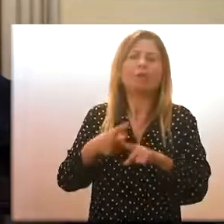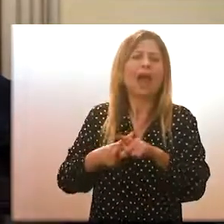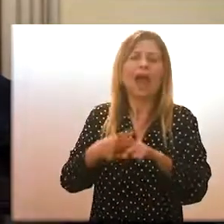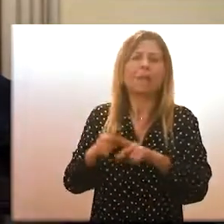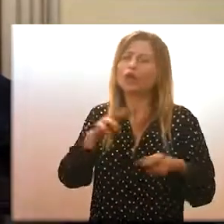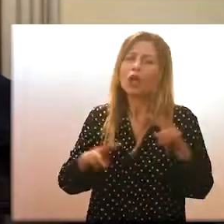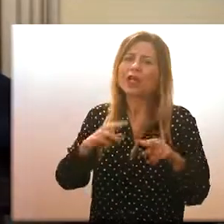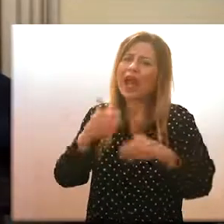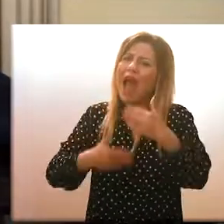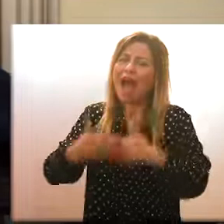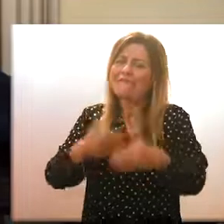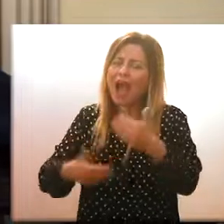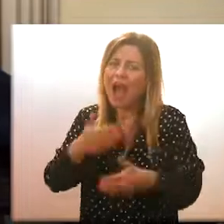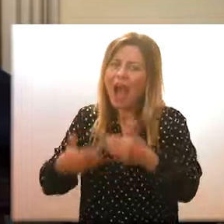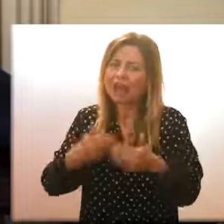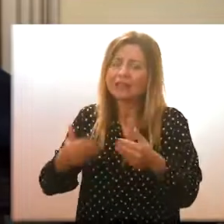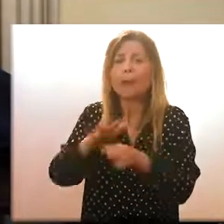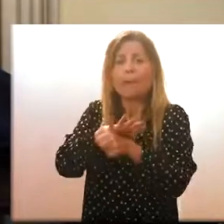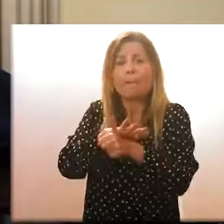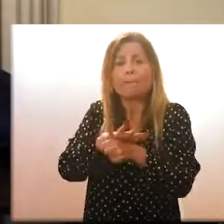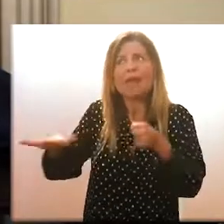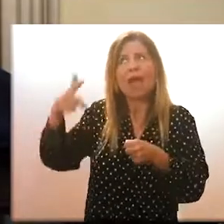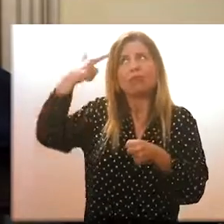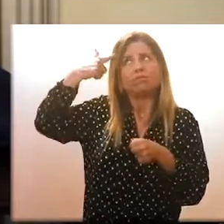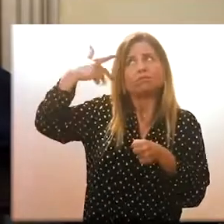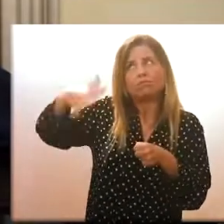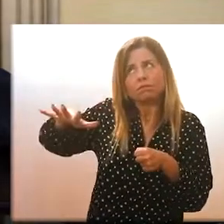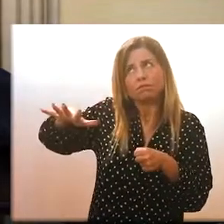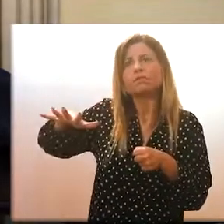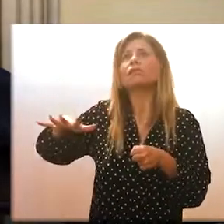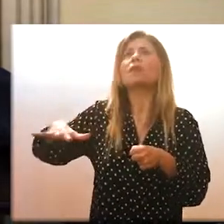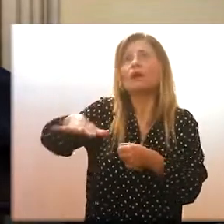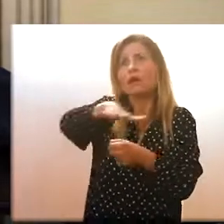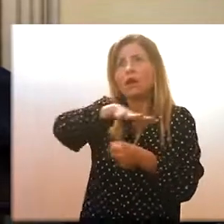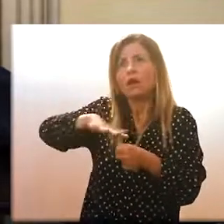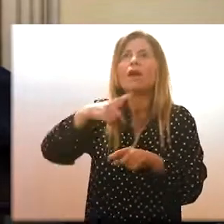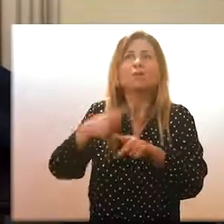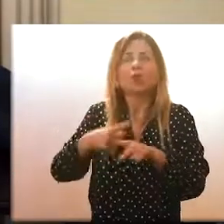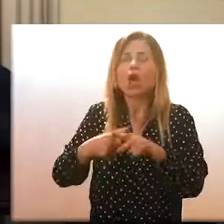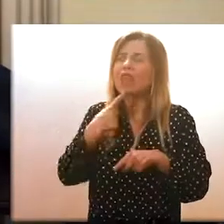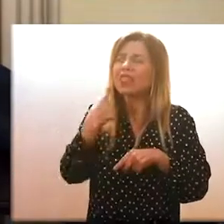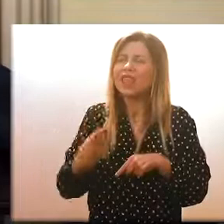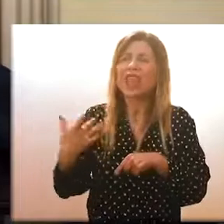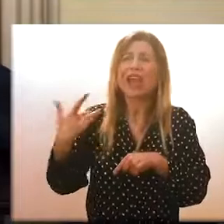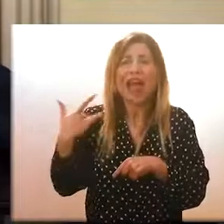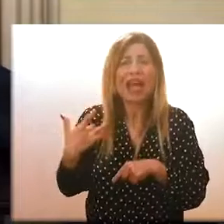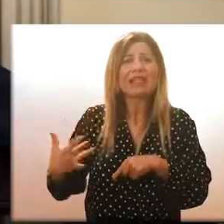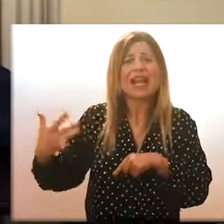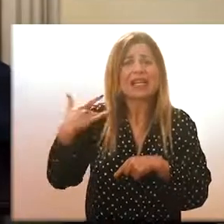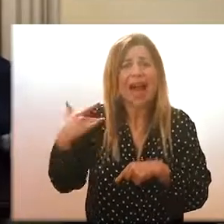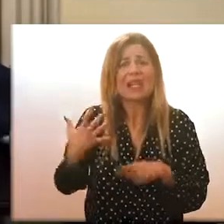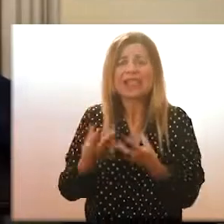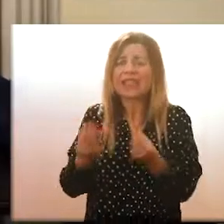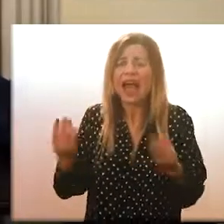portare avanti nella piena consapevolezza che bisogna dire soltanto grazie, grazie,